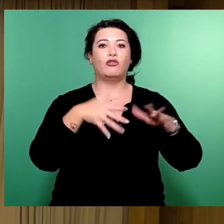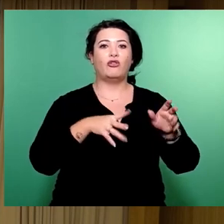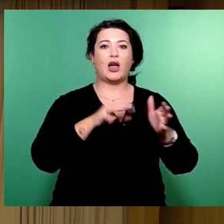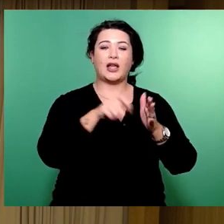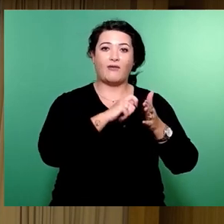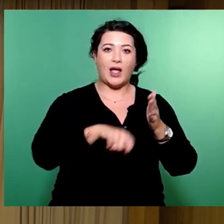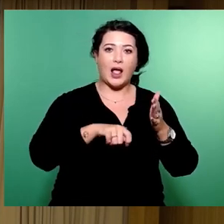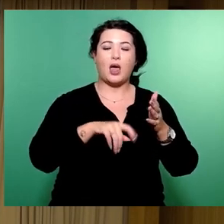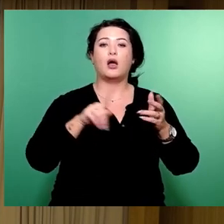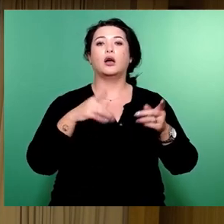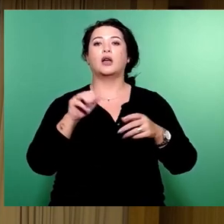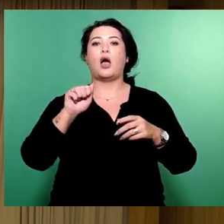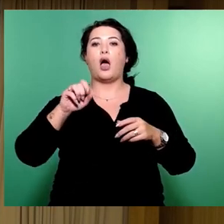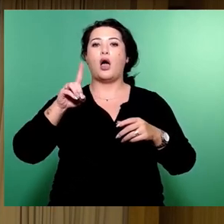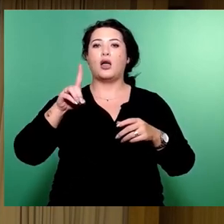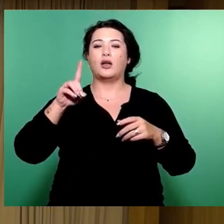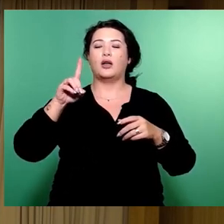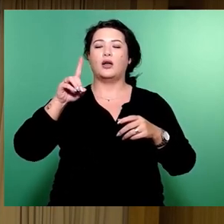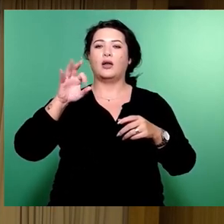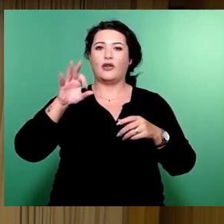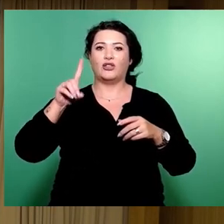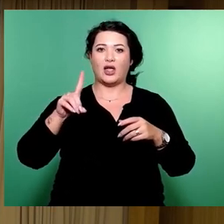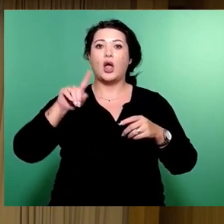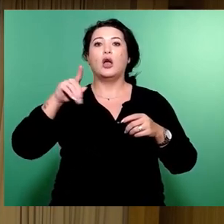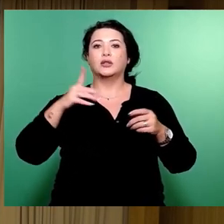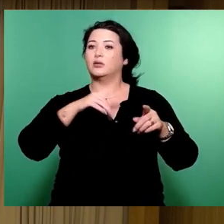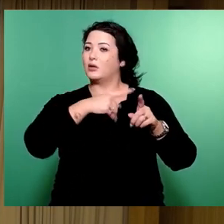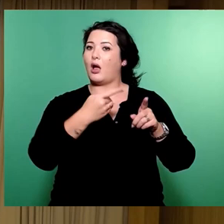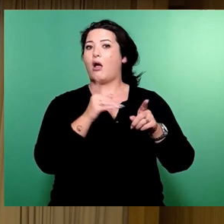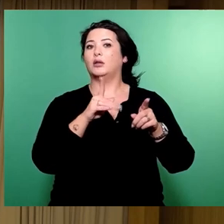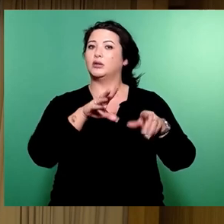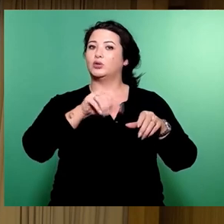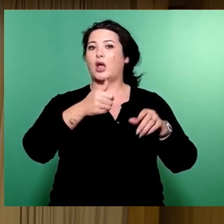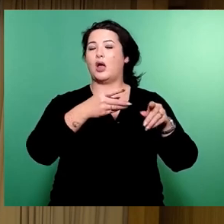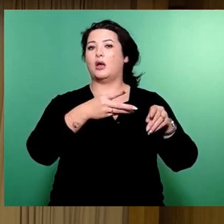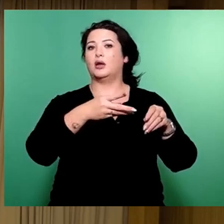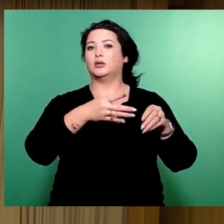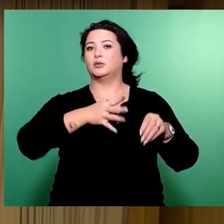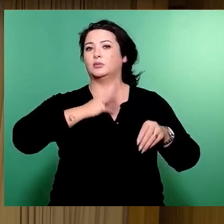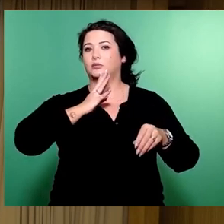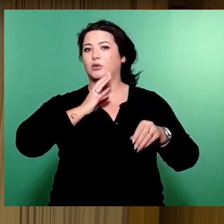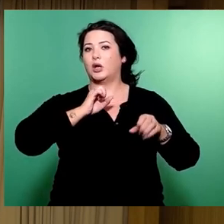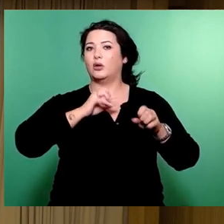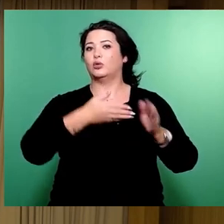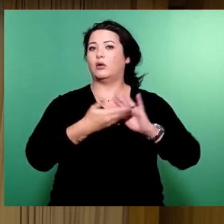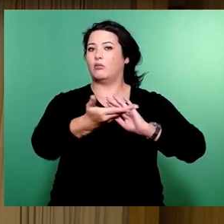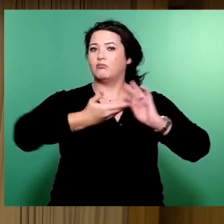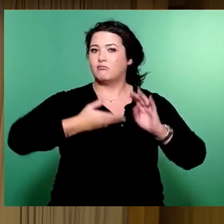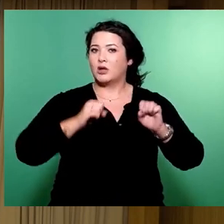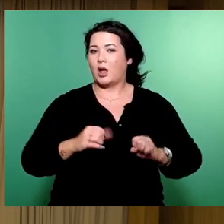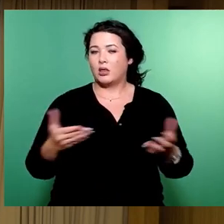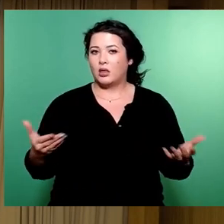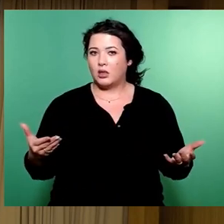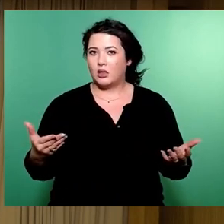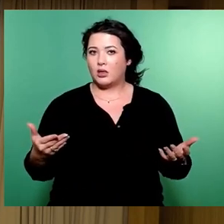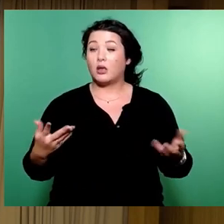Dissidenten vor, die dann auch zunächst eingebracht werden können, wenn gewünscht. Wir steigen ein